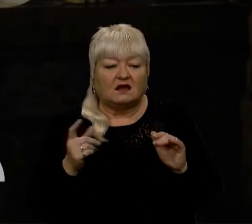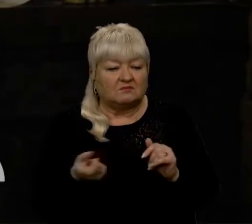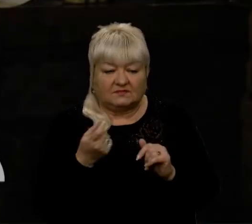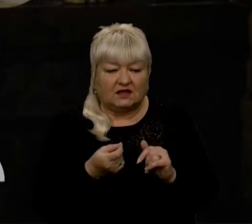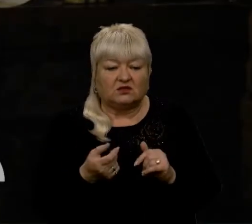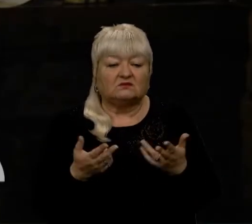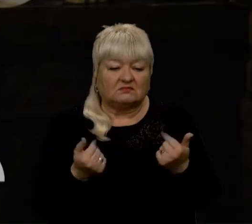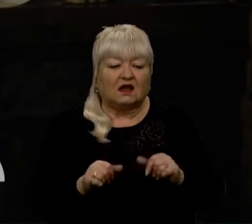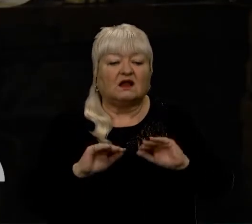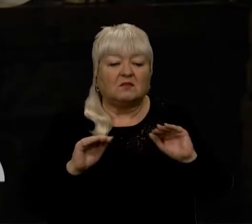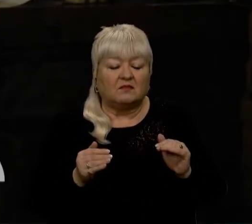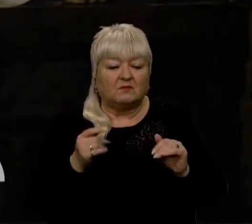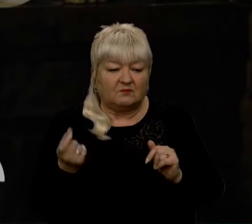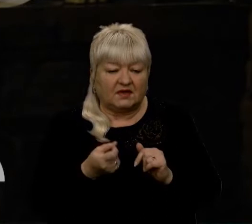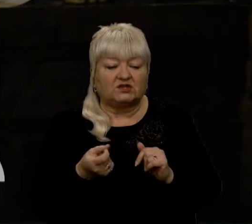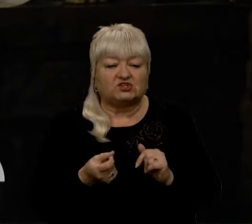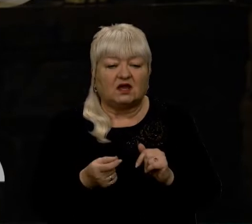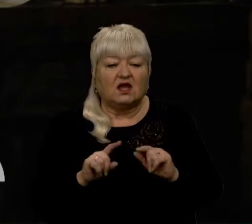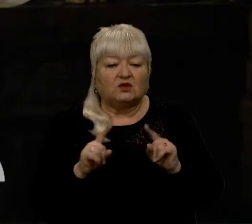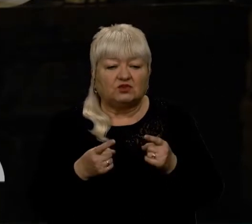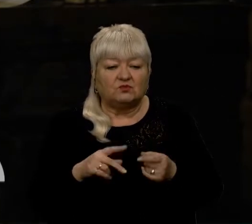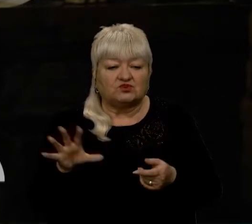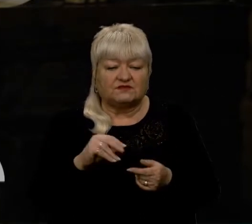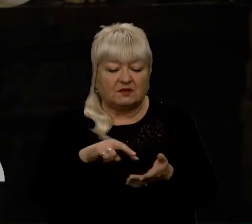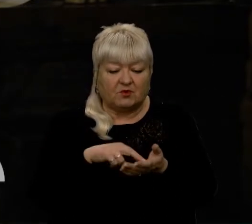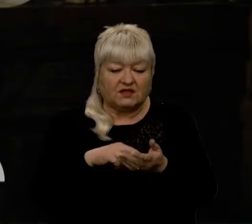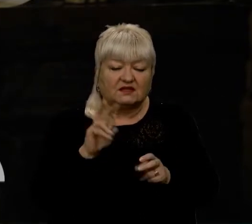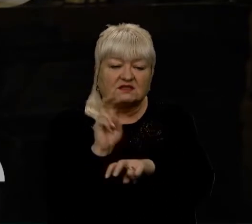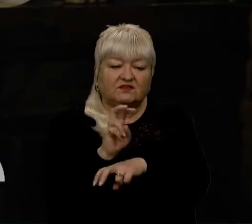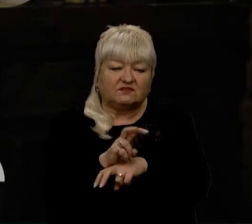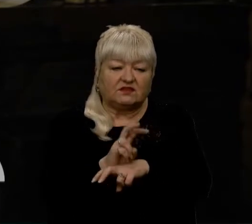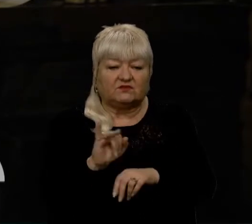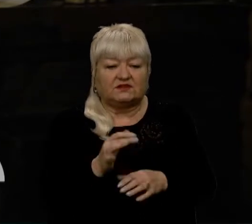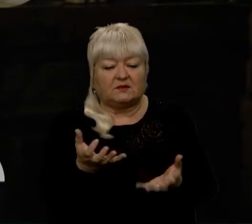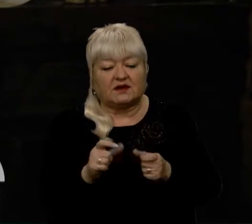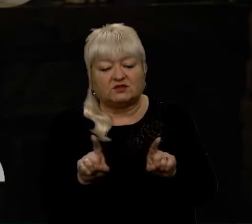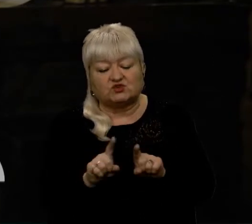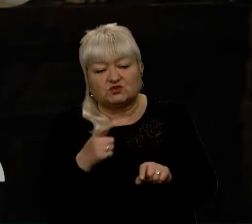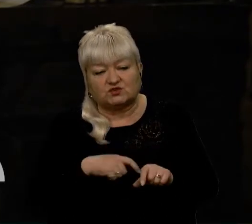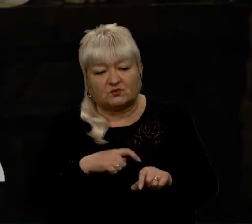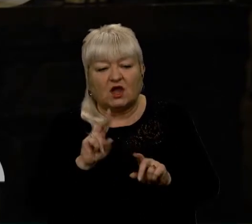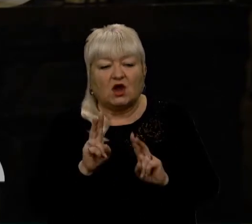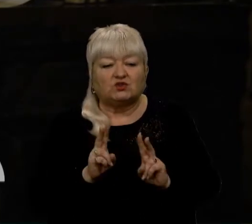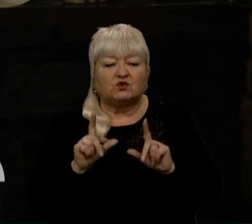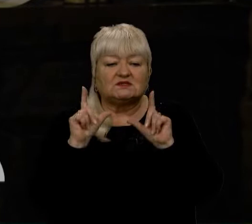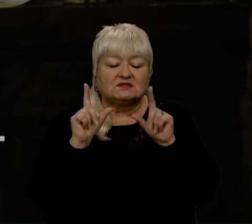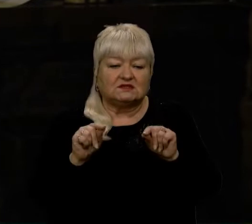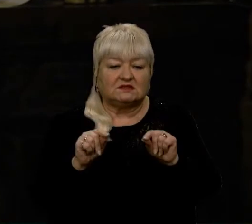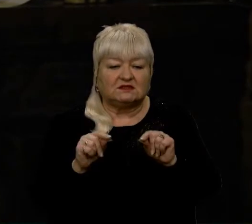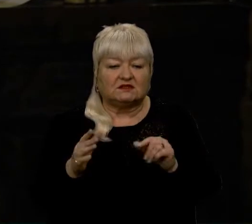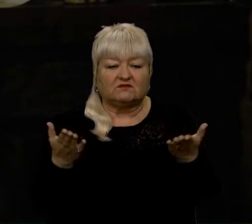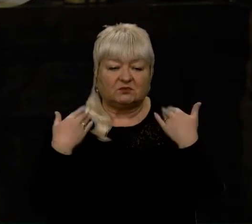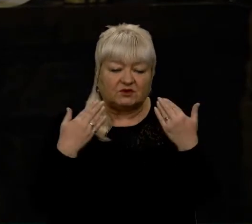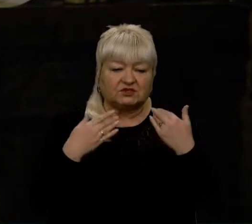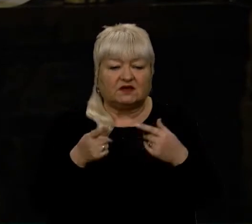всі трошки бояться відвідувати все одно заклади, навіть брати щось з собою. переважно, хтось їде відпочивати в гори, вони приїжджають, я думаю,